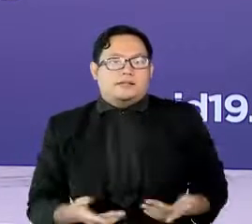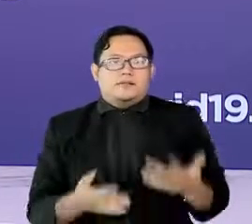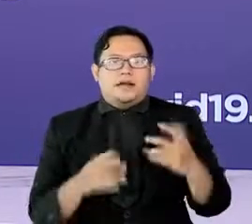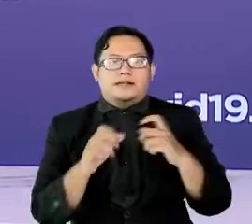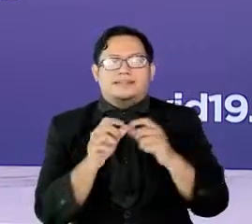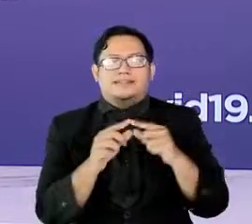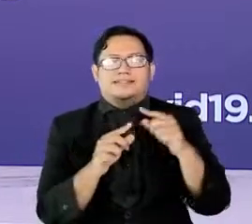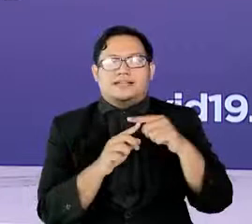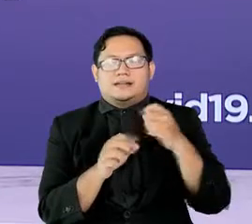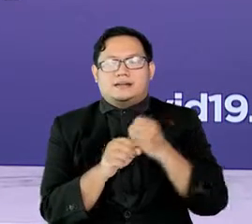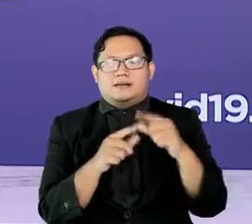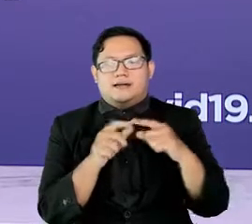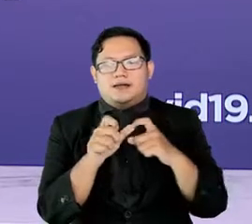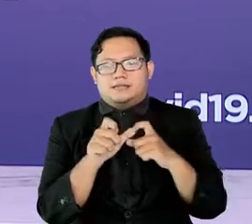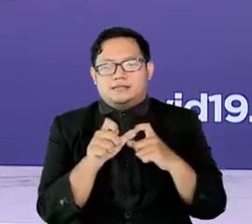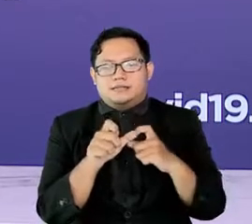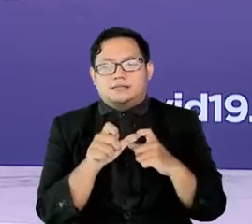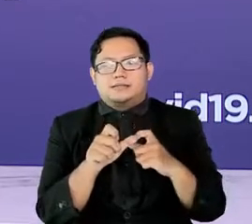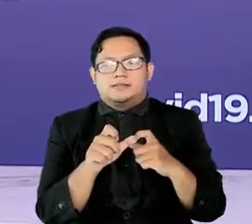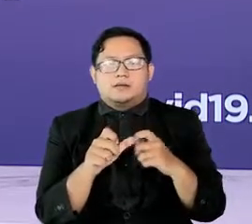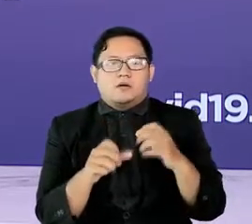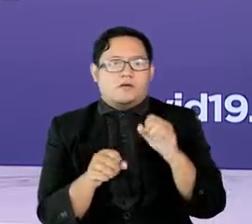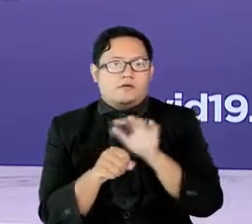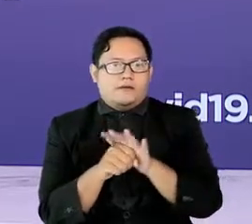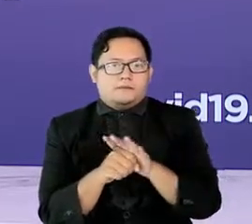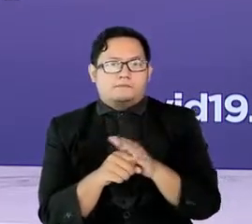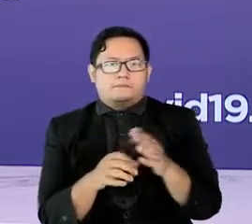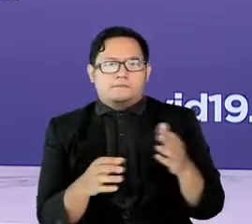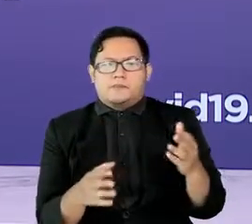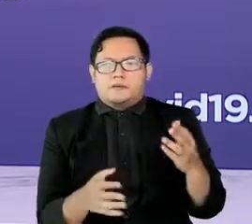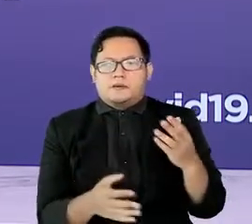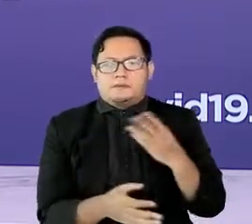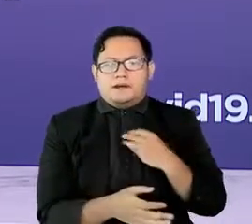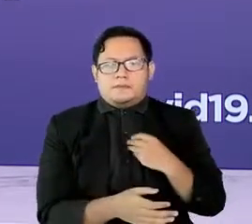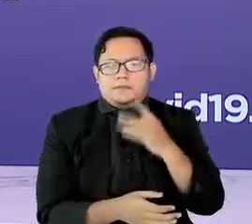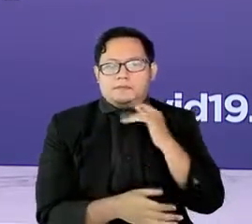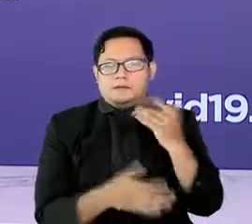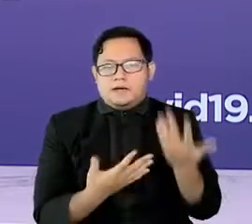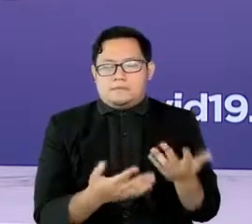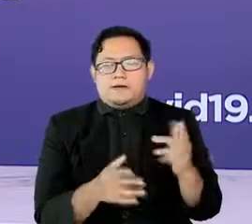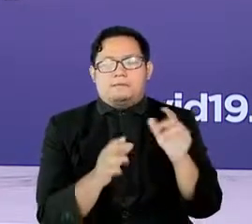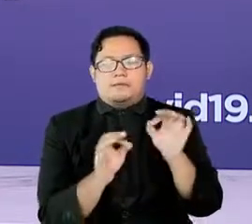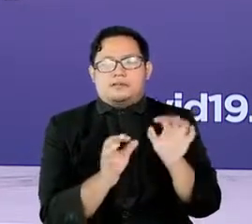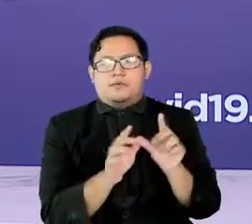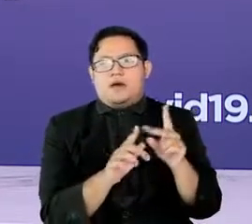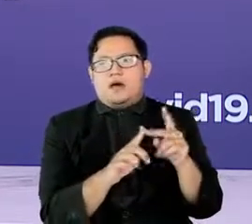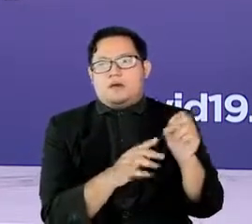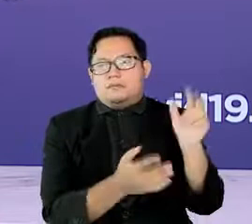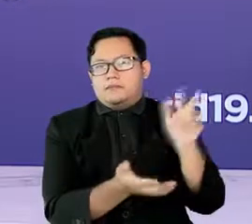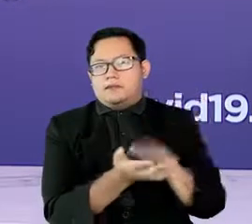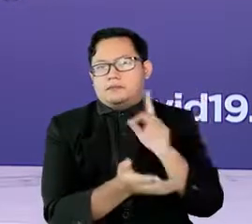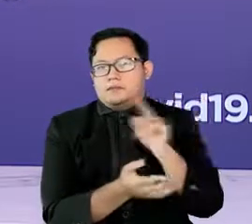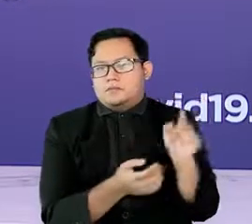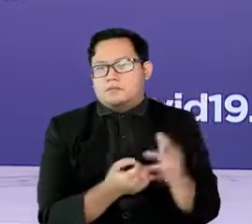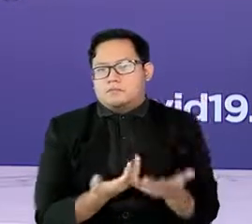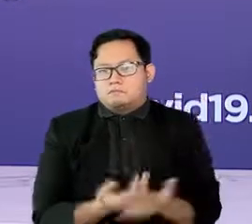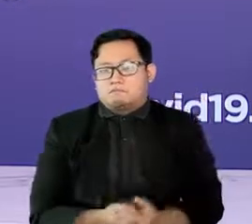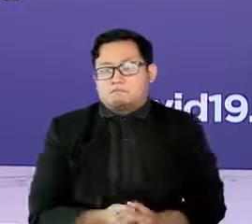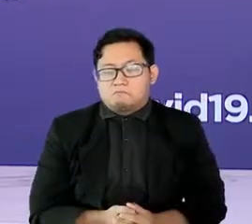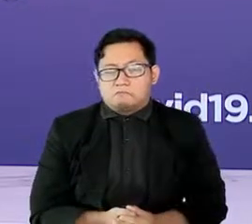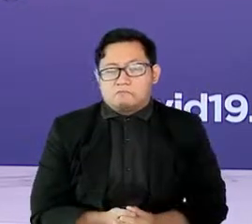Penanganan COVID-19 menyikapi laporan WHO itu khususnya dalam hal penanganan pencegahan penularan varian MU.